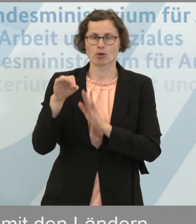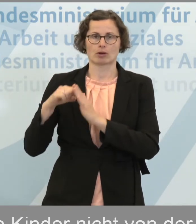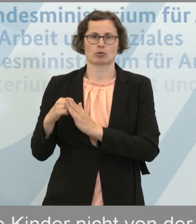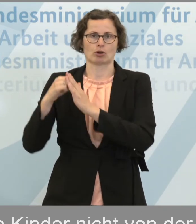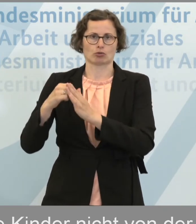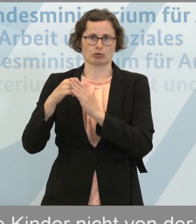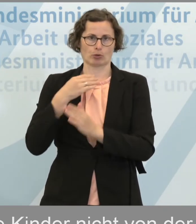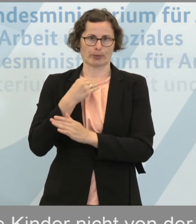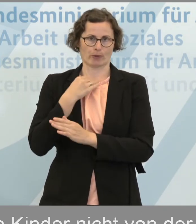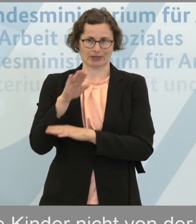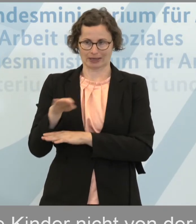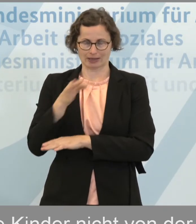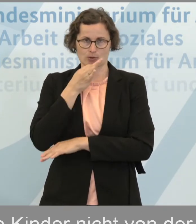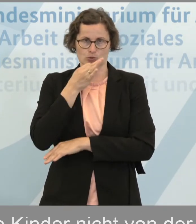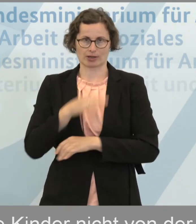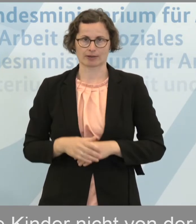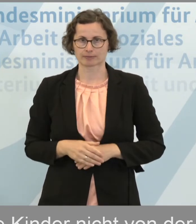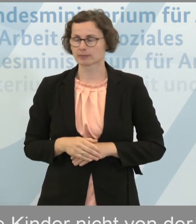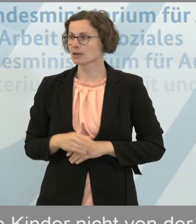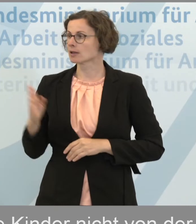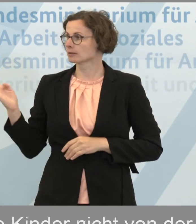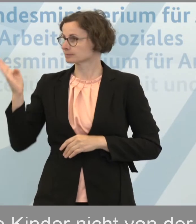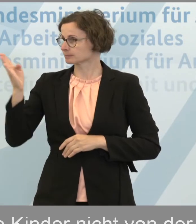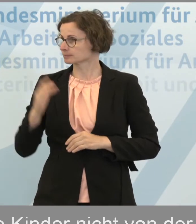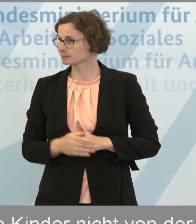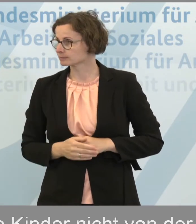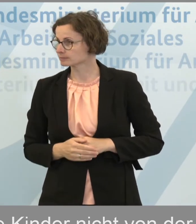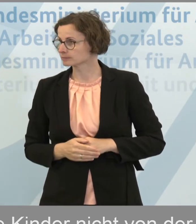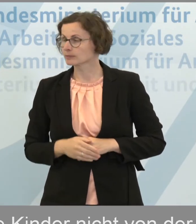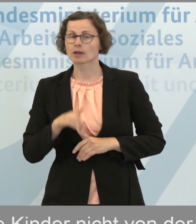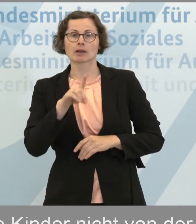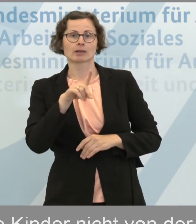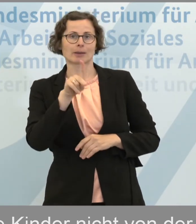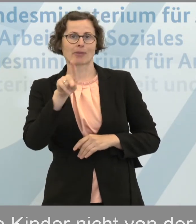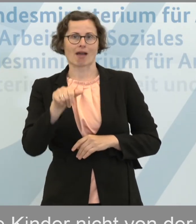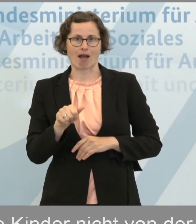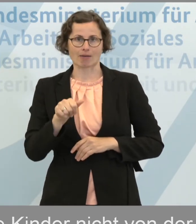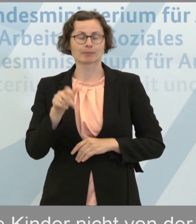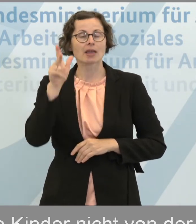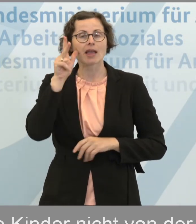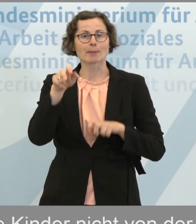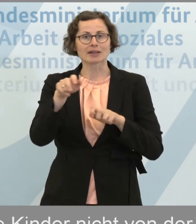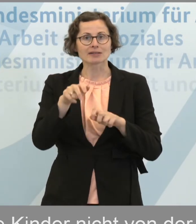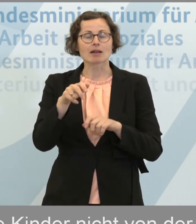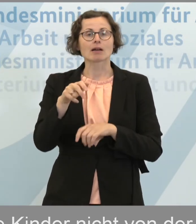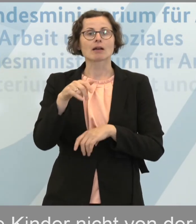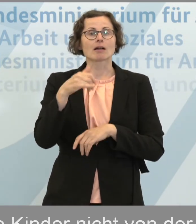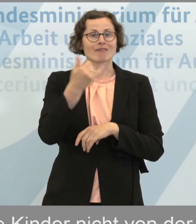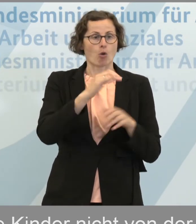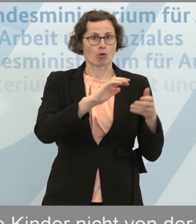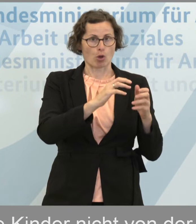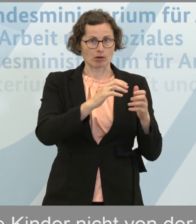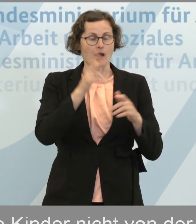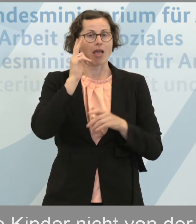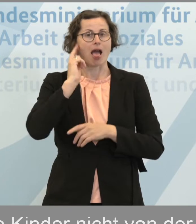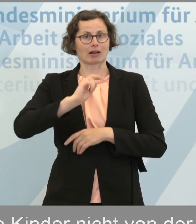Jugendlichen notwendig sein werden. Der Kollege hier vorne, bitte. Herr Minister, Frau Göttner, Herr Reitmeier und Herr Seehofer wollen